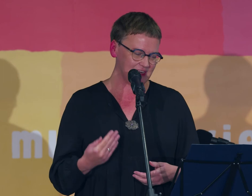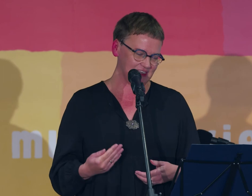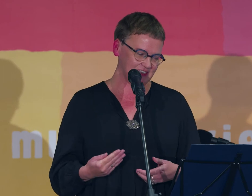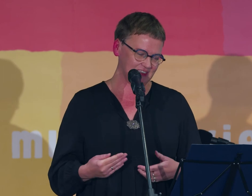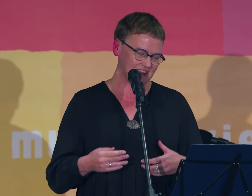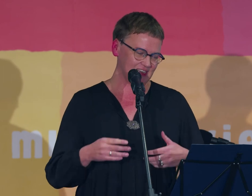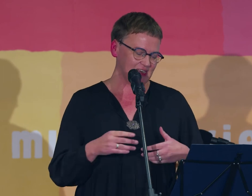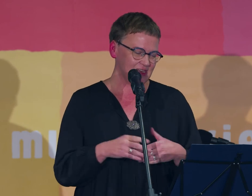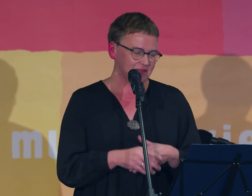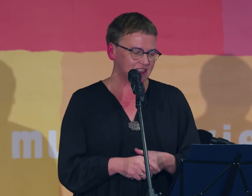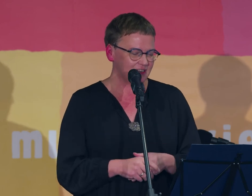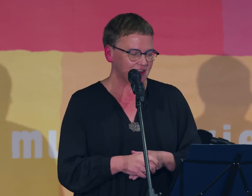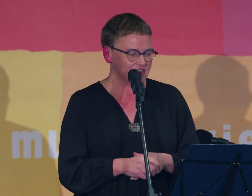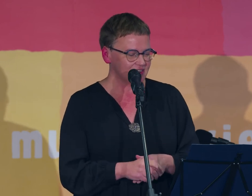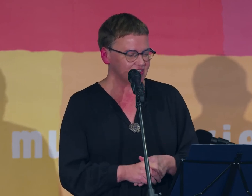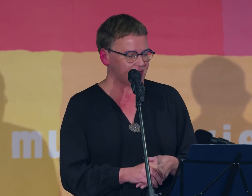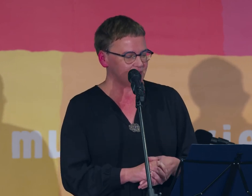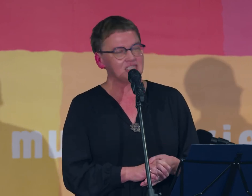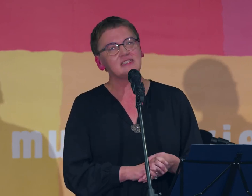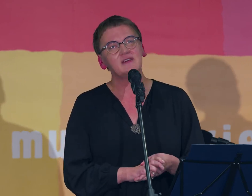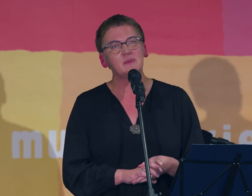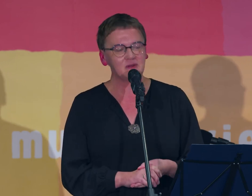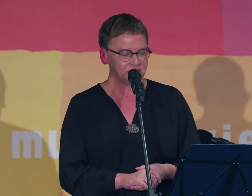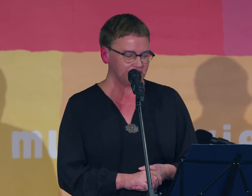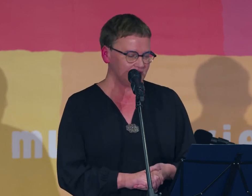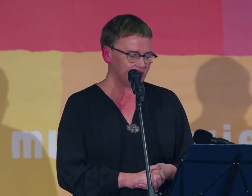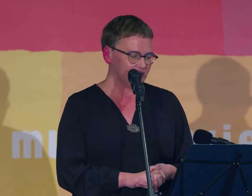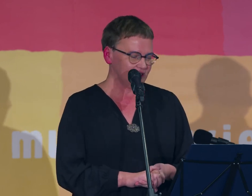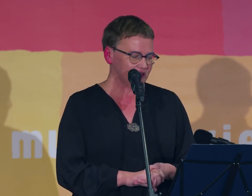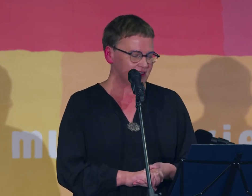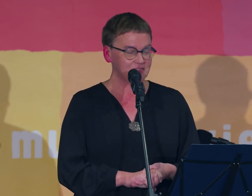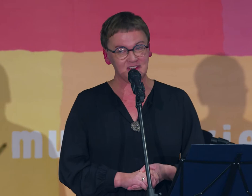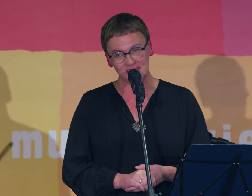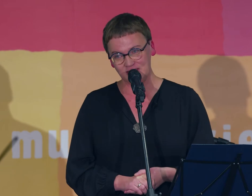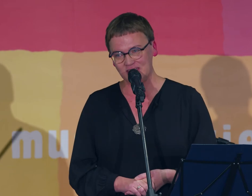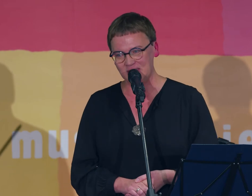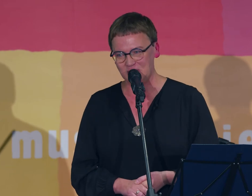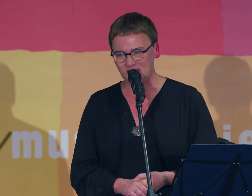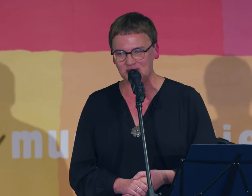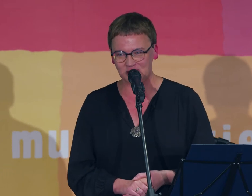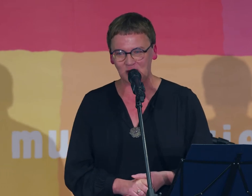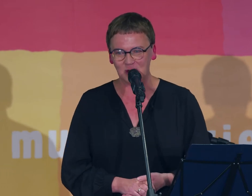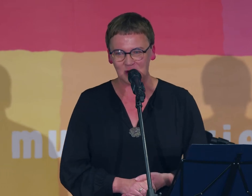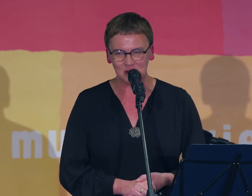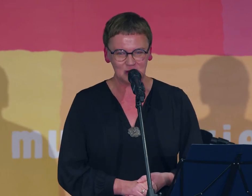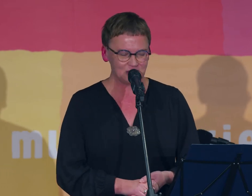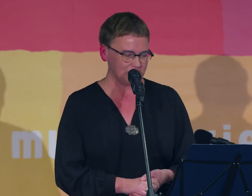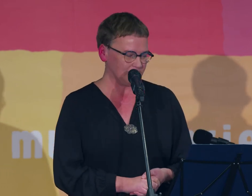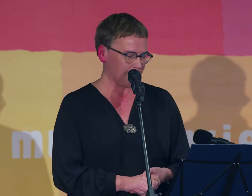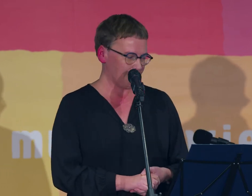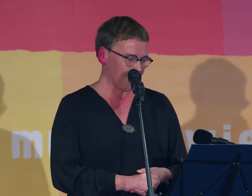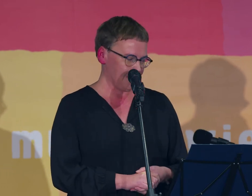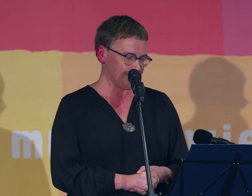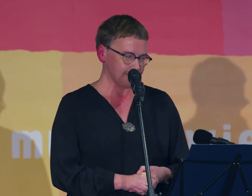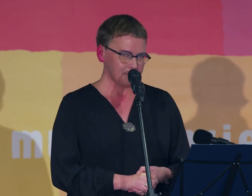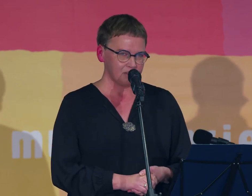i mniejszych wychylających ciemne swe profile z większych i mniejszych ogrodów